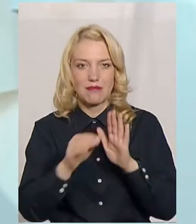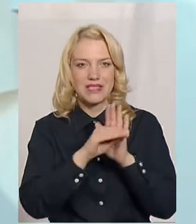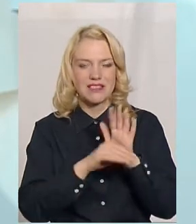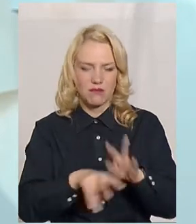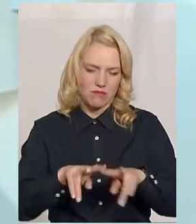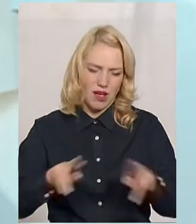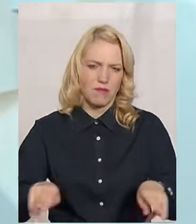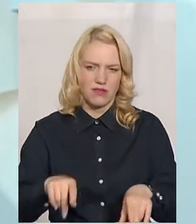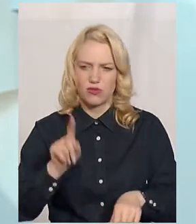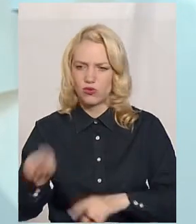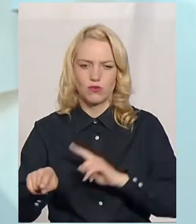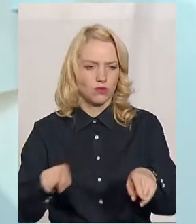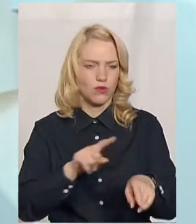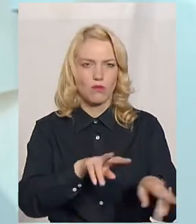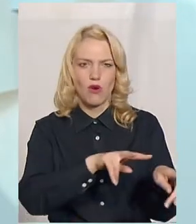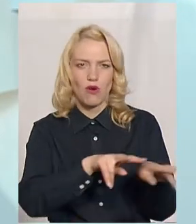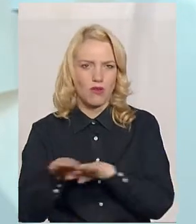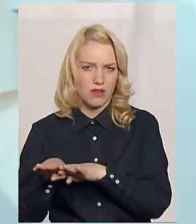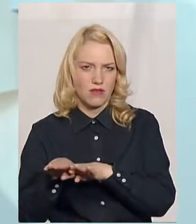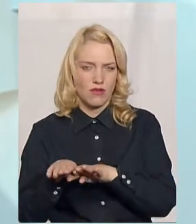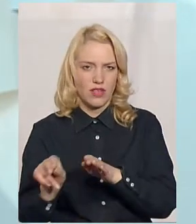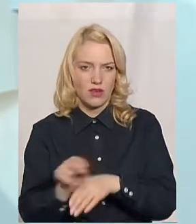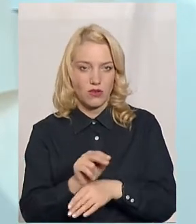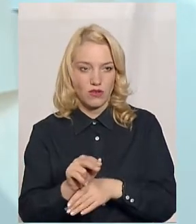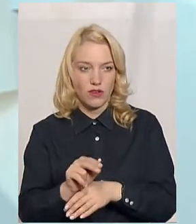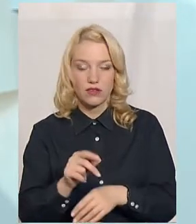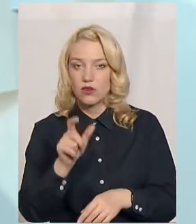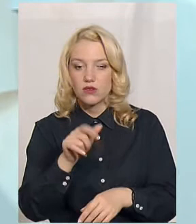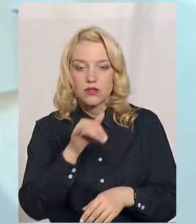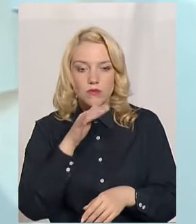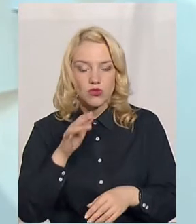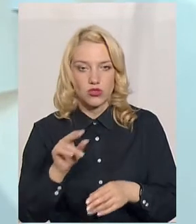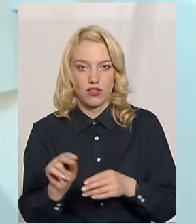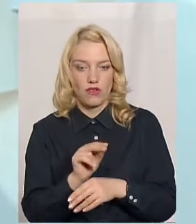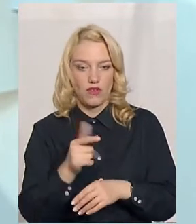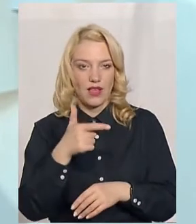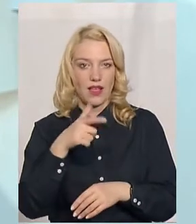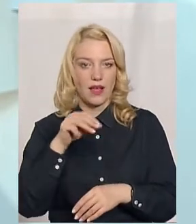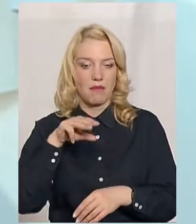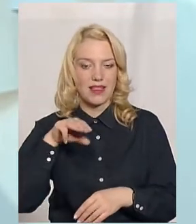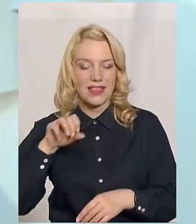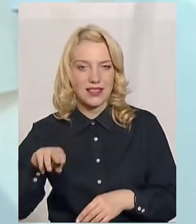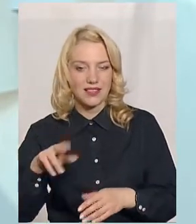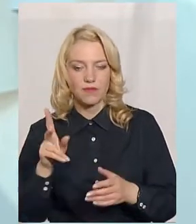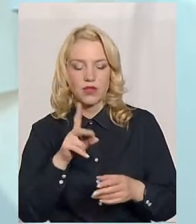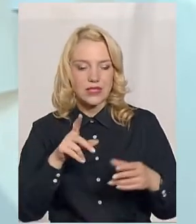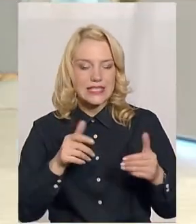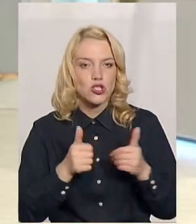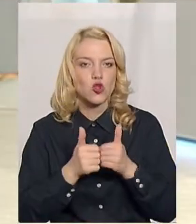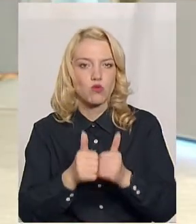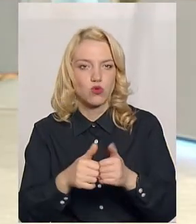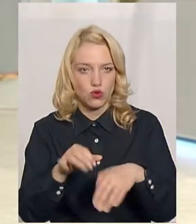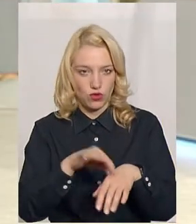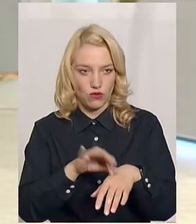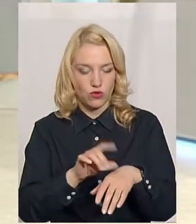всім, ми можемо сказати наступну річ. Людина не може лікувати гепатит, супутні хвороби деякі, тому